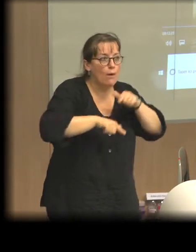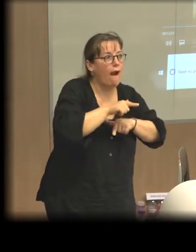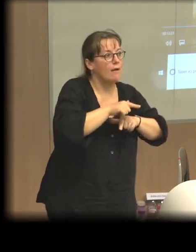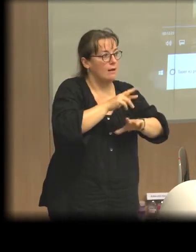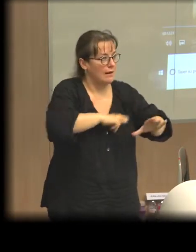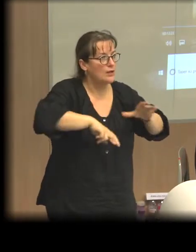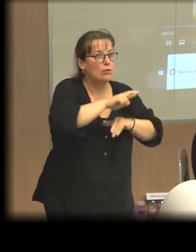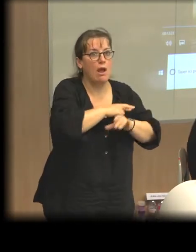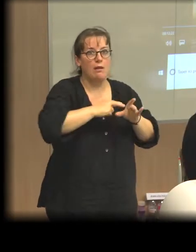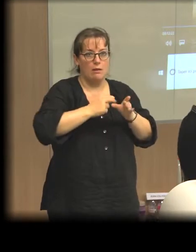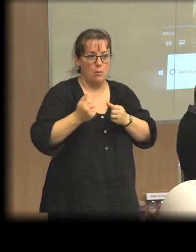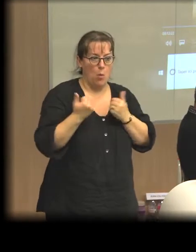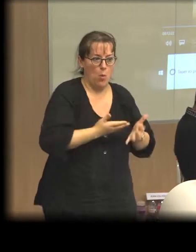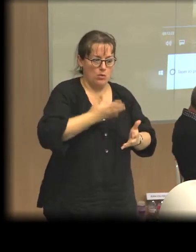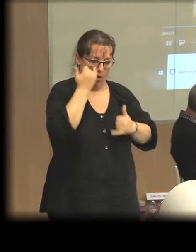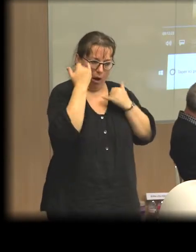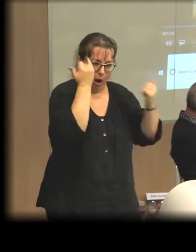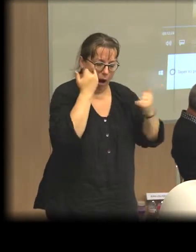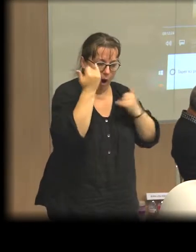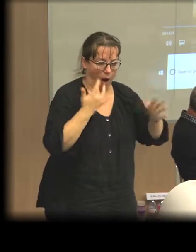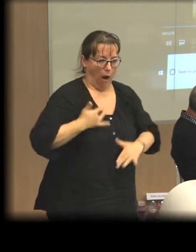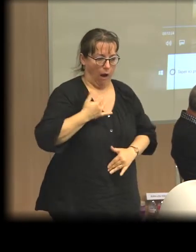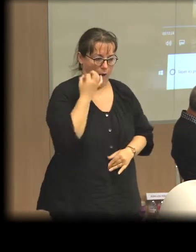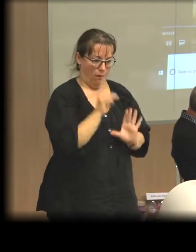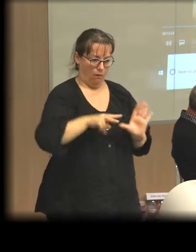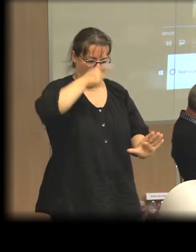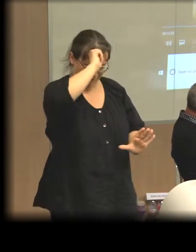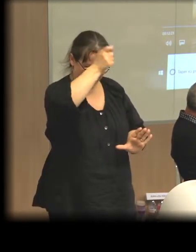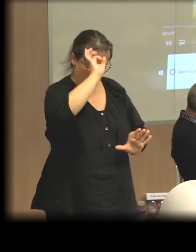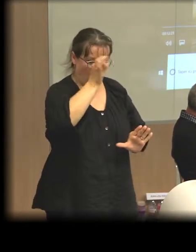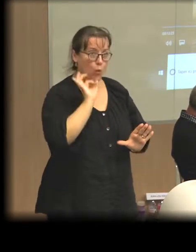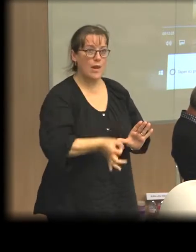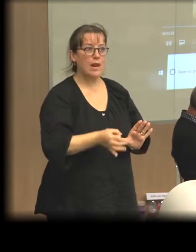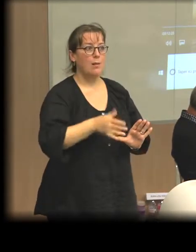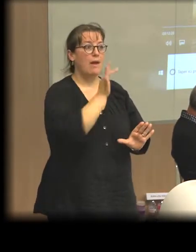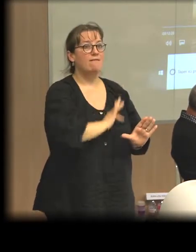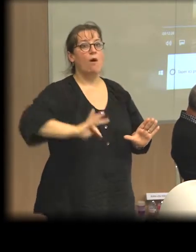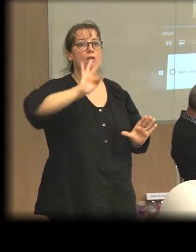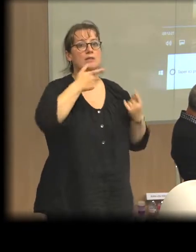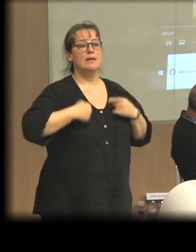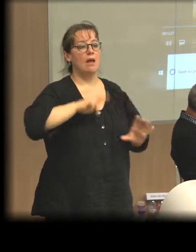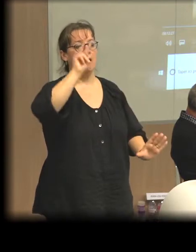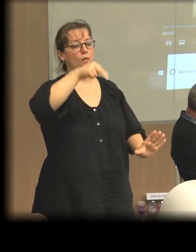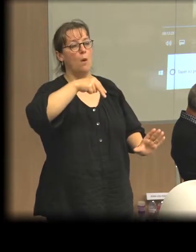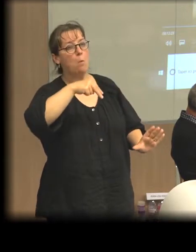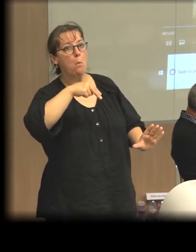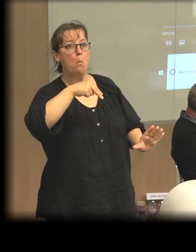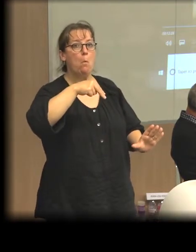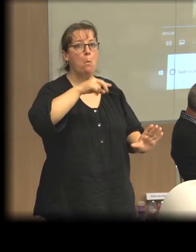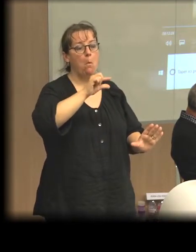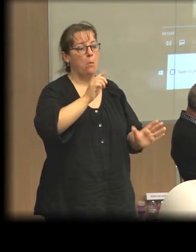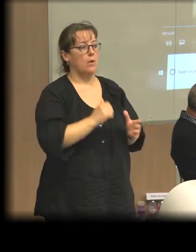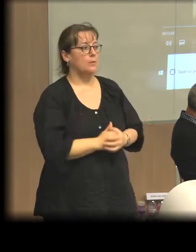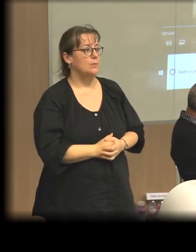sont innovantes plutôt que les reconnaissances au niveau national. Prenons l'exemple de ce qui se passe en Espagne